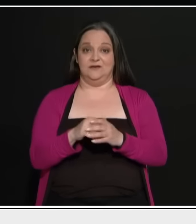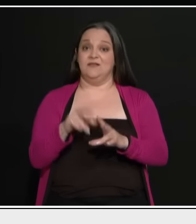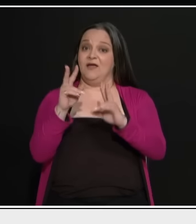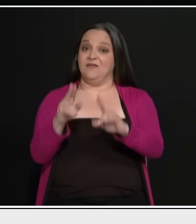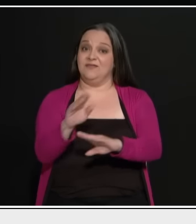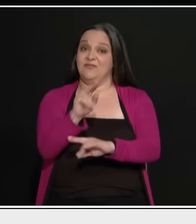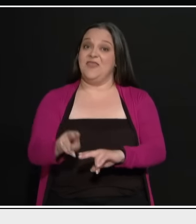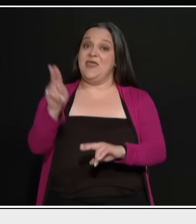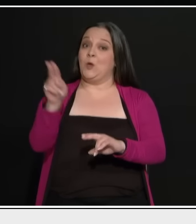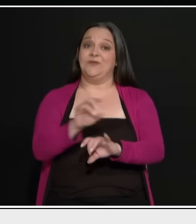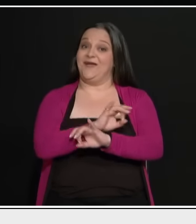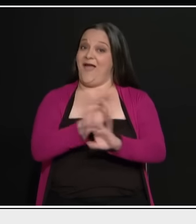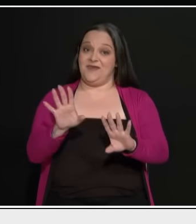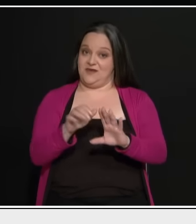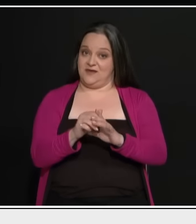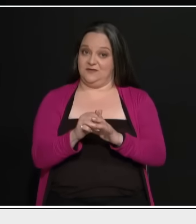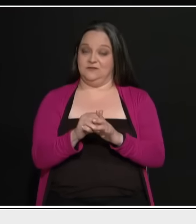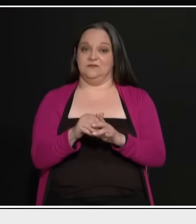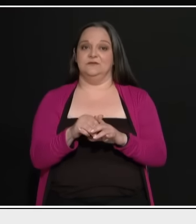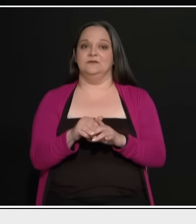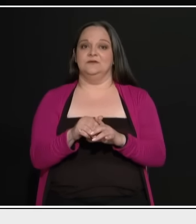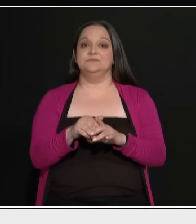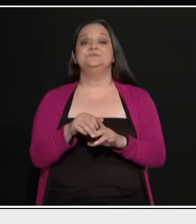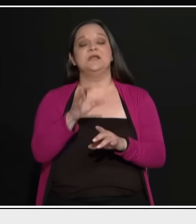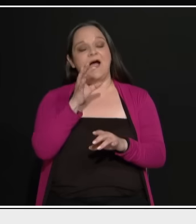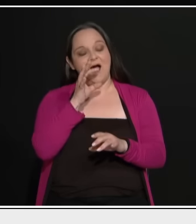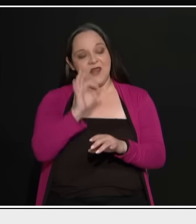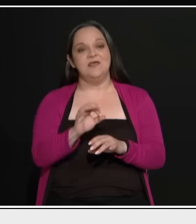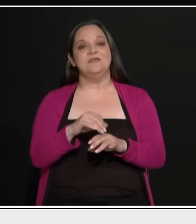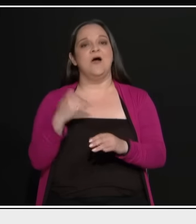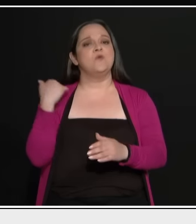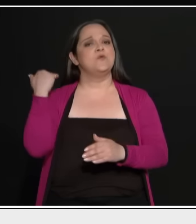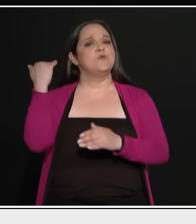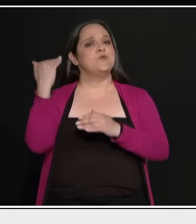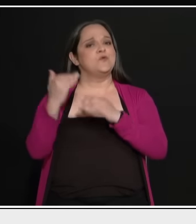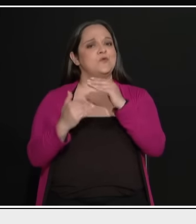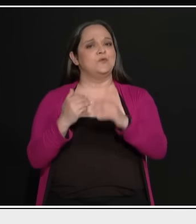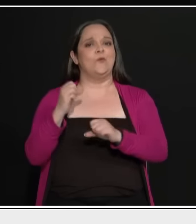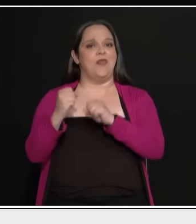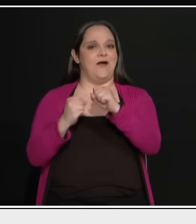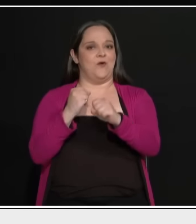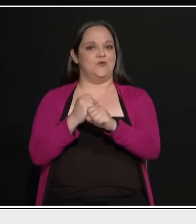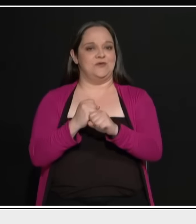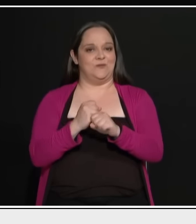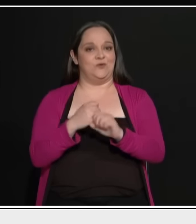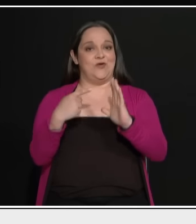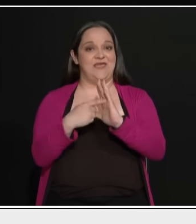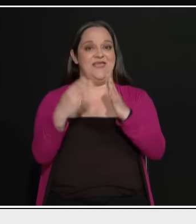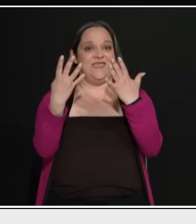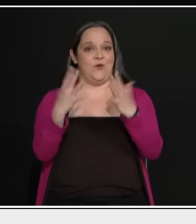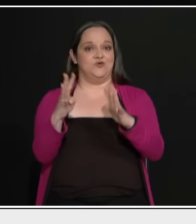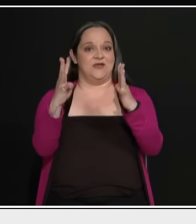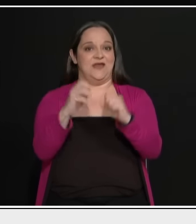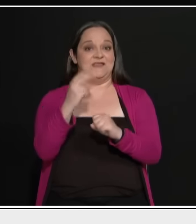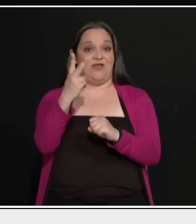έκοψαν διαμαρμανίας. Η αλήθεια είναι ότι ο κόμμα σας έχει μια μακρά διαδρομή από το 92, 32 χρόνια στα